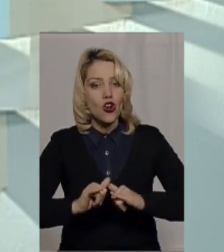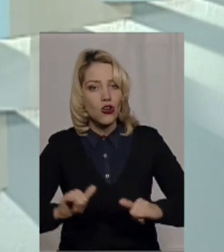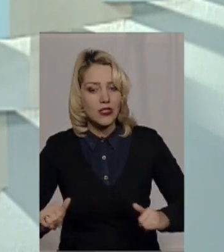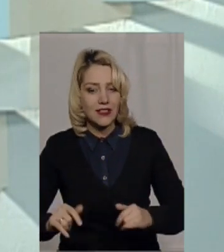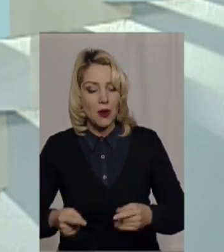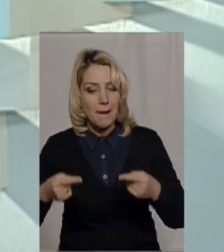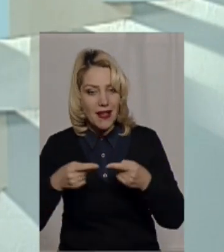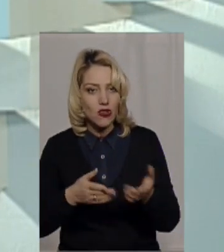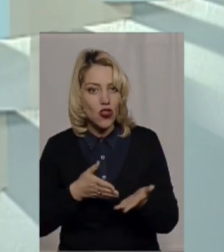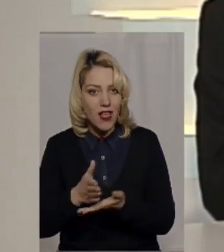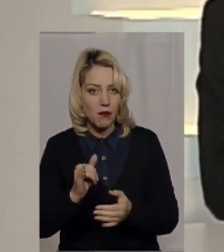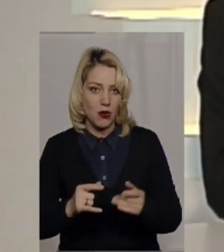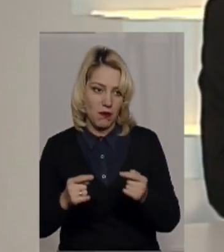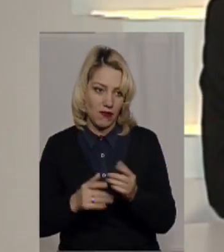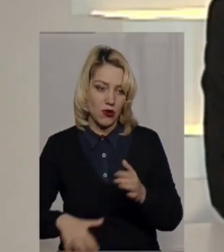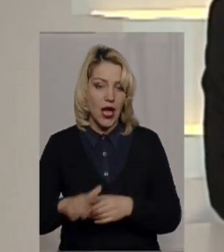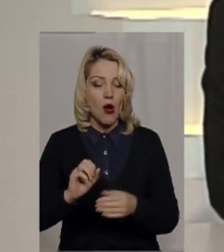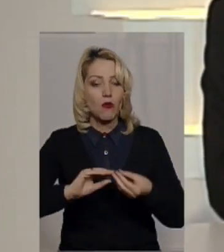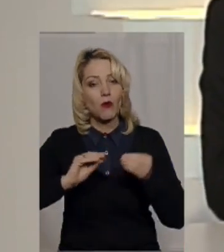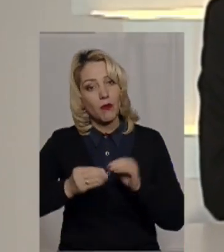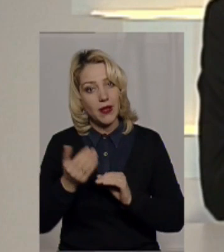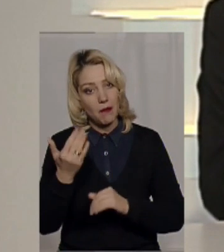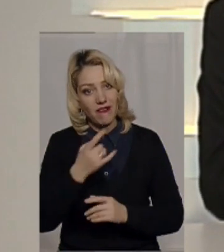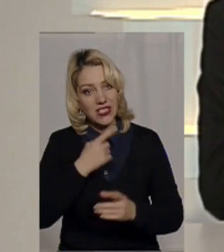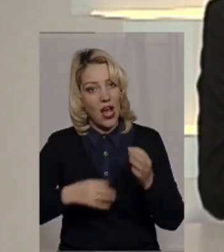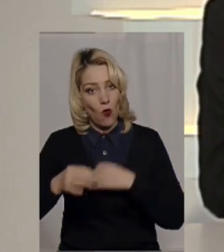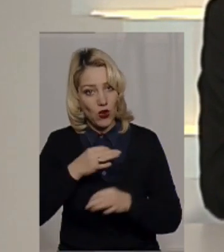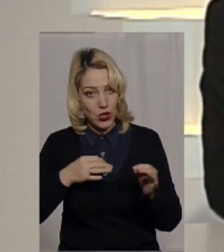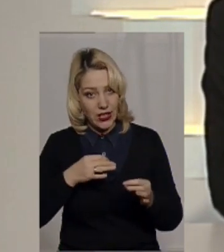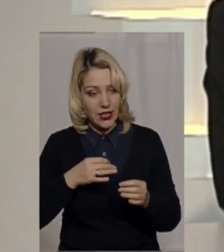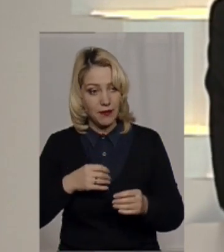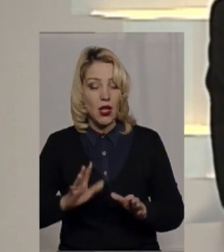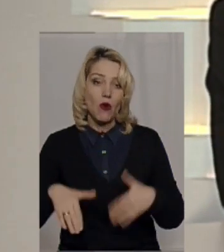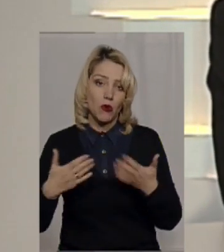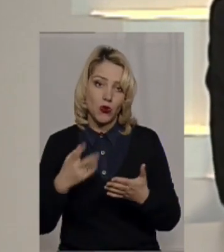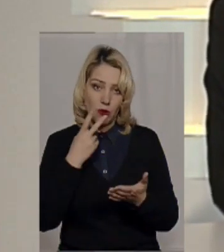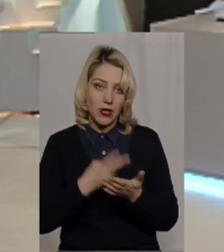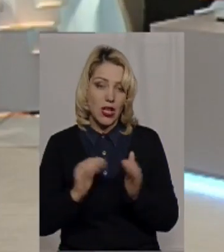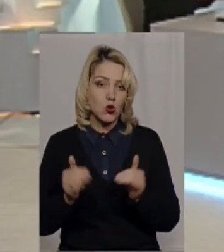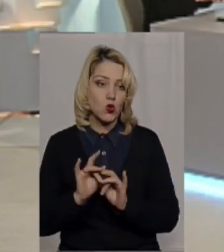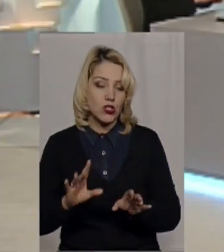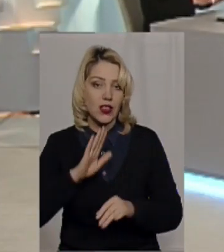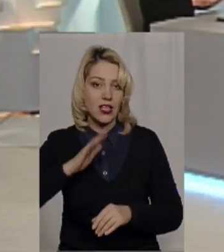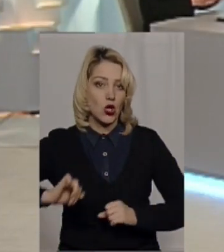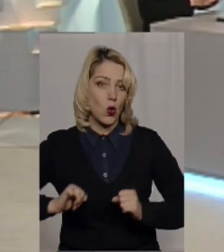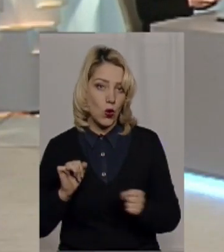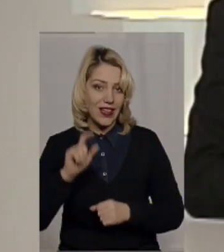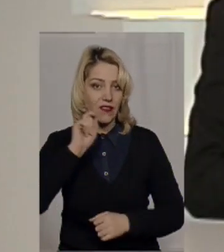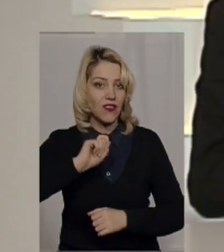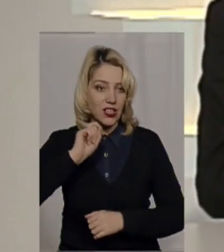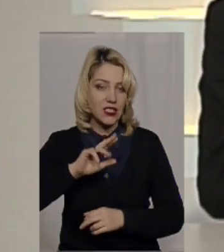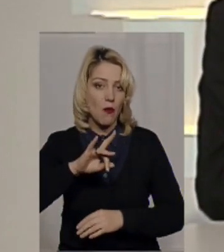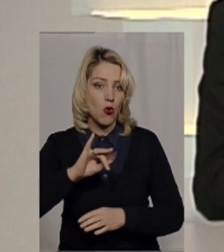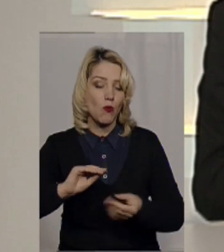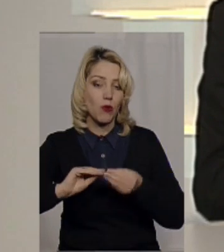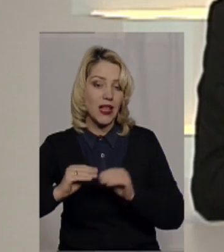напрямку, певної території. От якраз про проблеми заговорили. Пропоную перегляднути сюжет моїх колег вінницьких